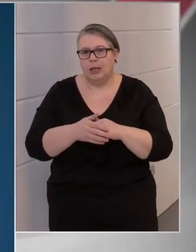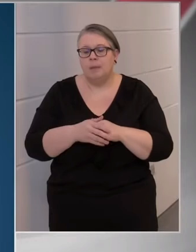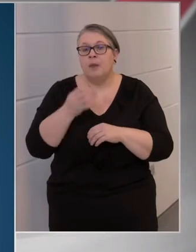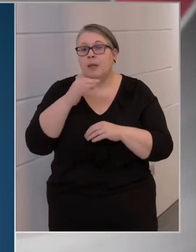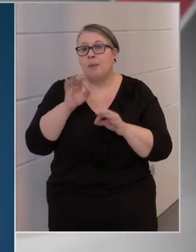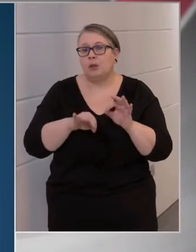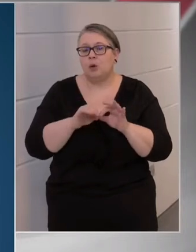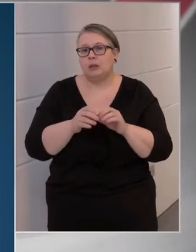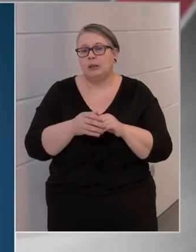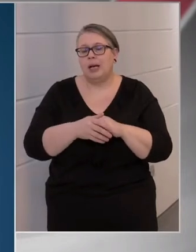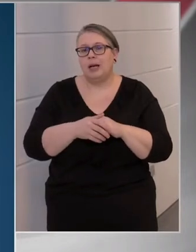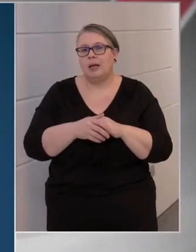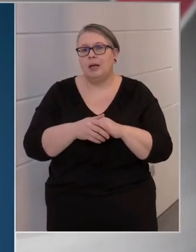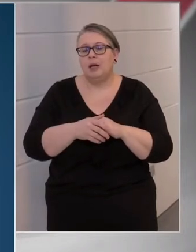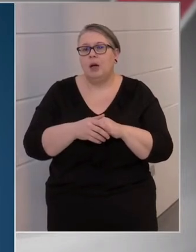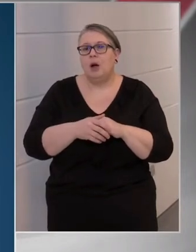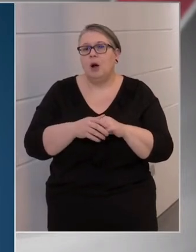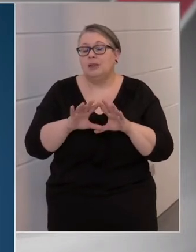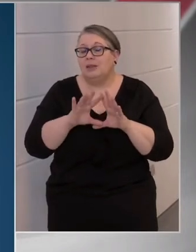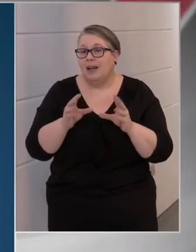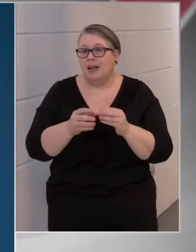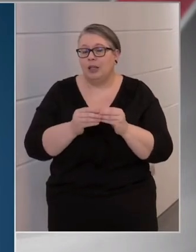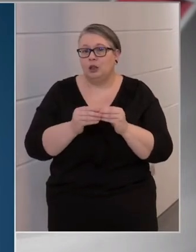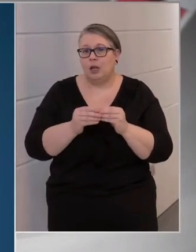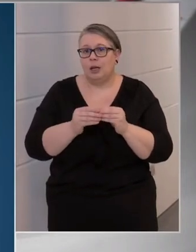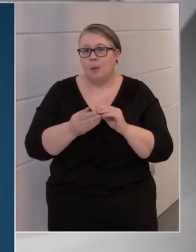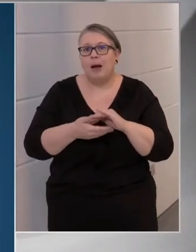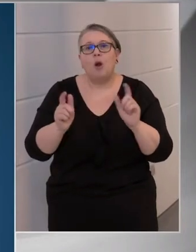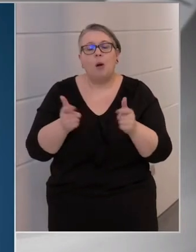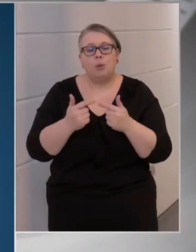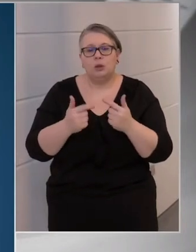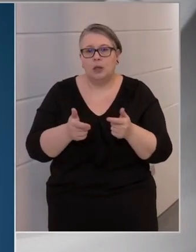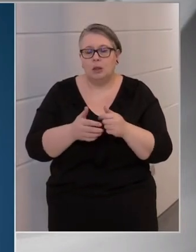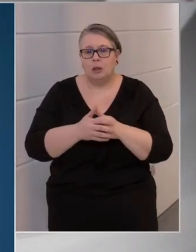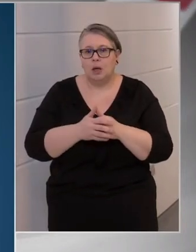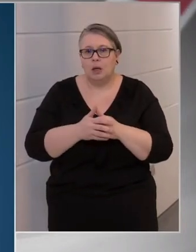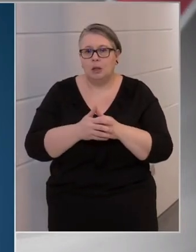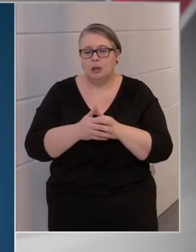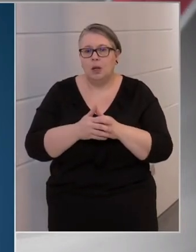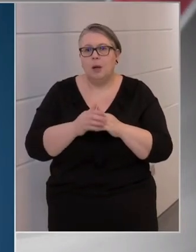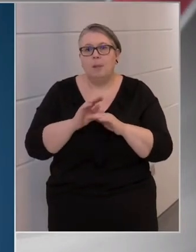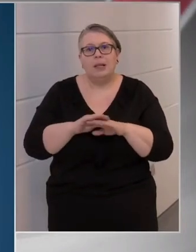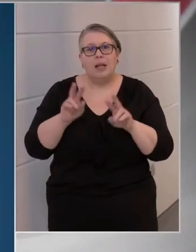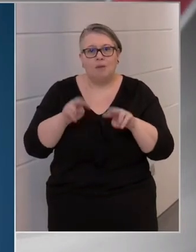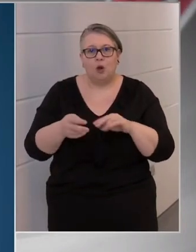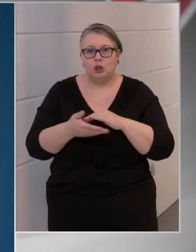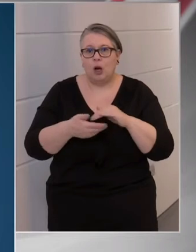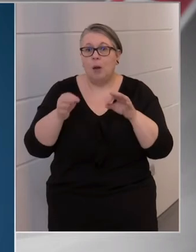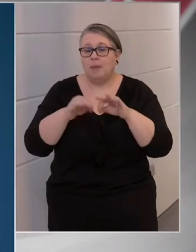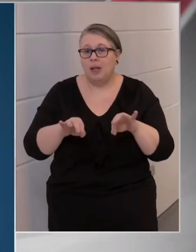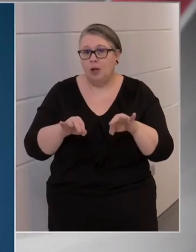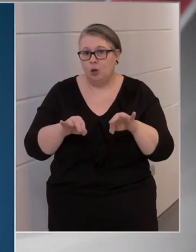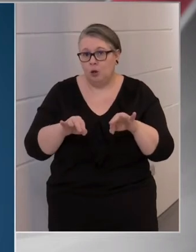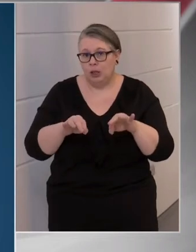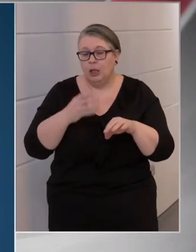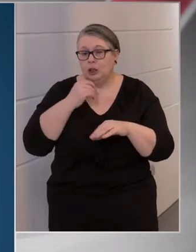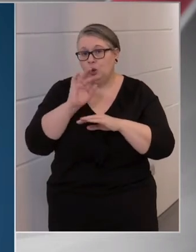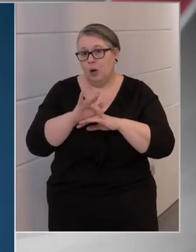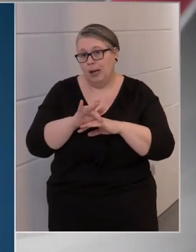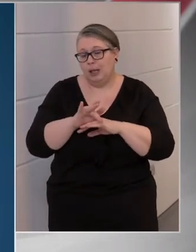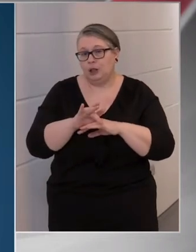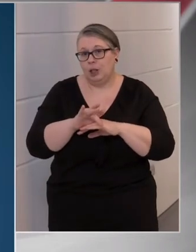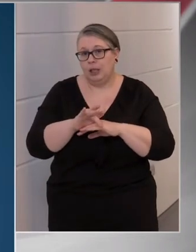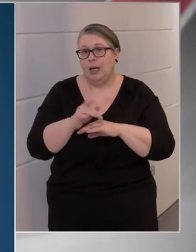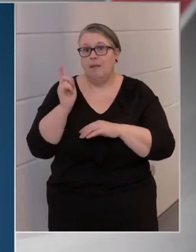Németországból a teljesen megalapozatlan, minden valóságalap nélküli antiszemitizmus vádakat